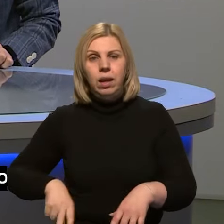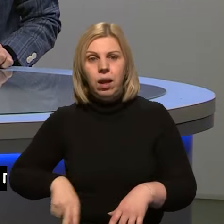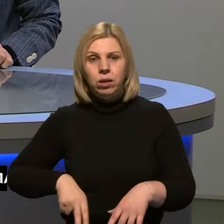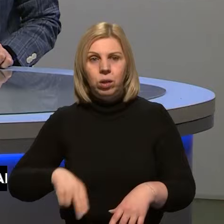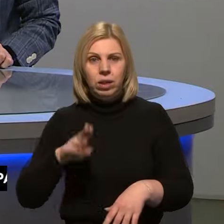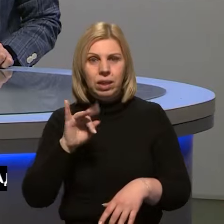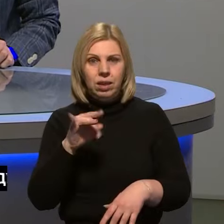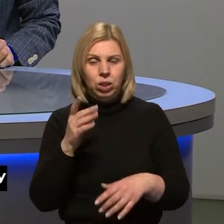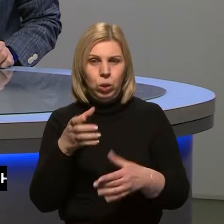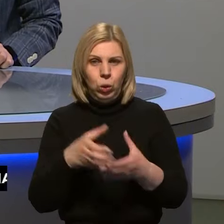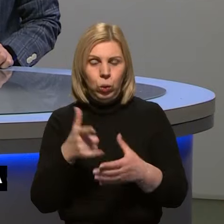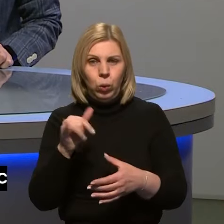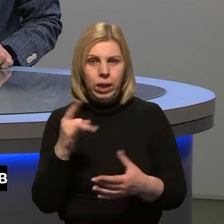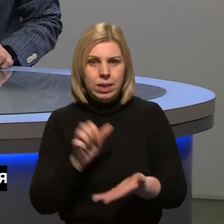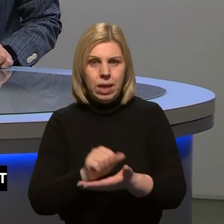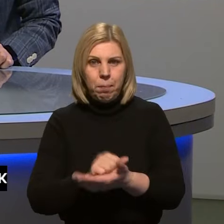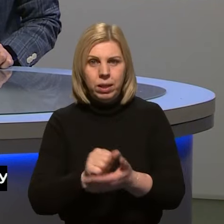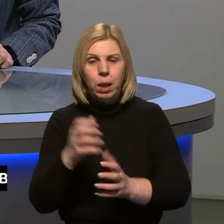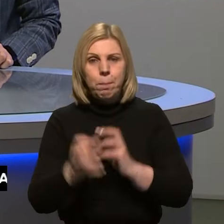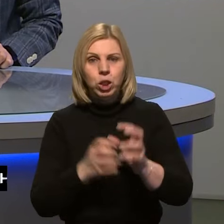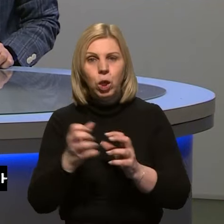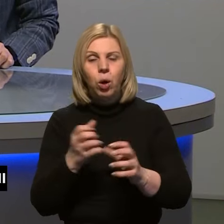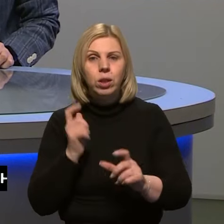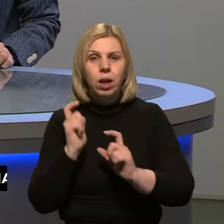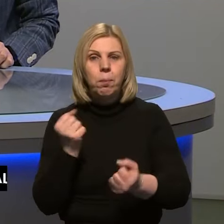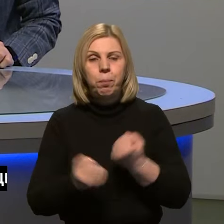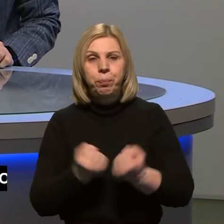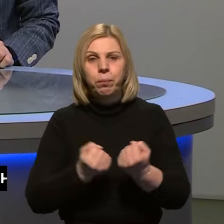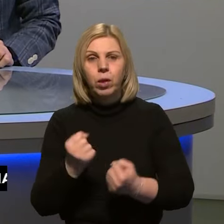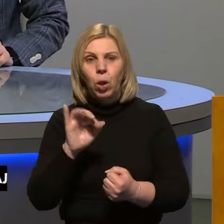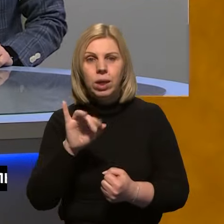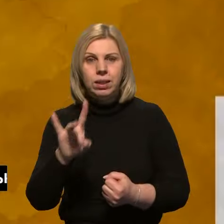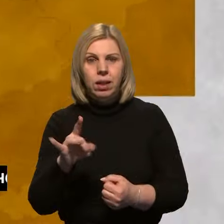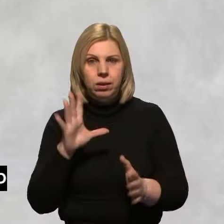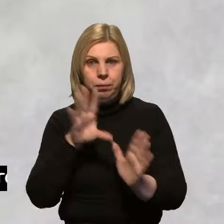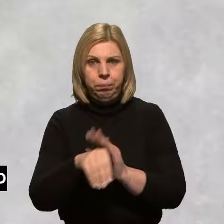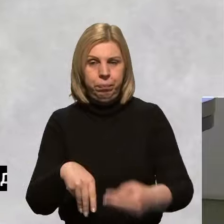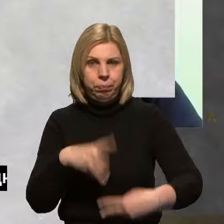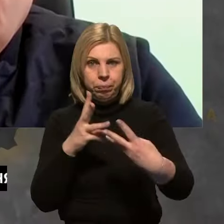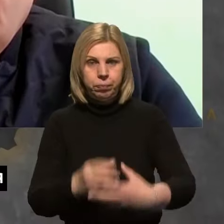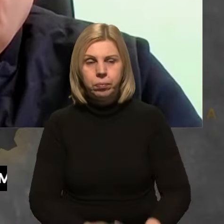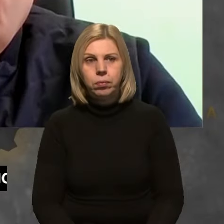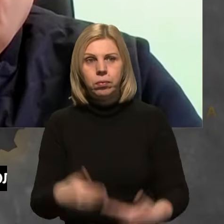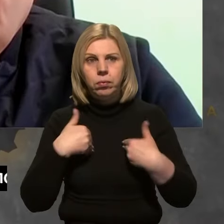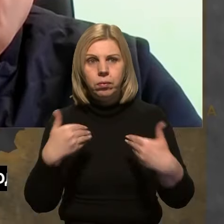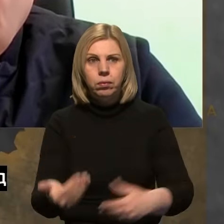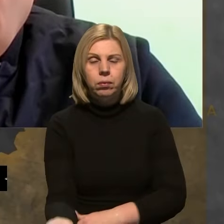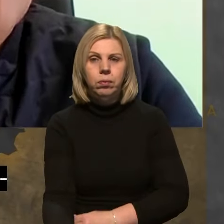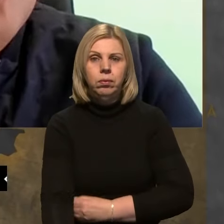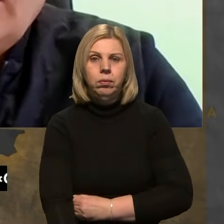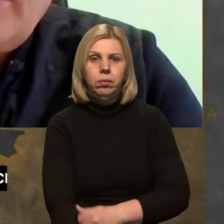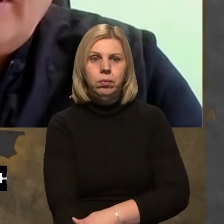«Транскомгруп», яка займається міжнародними автоперевезеннями. Олександр Гугуля долучається в нашу ефіру. Вітаю вас. Вітаємо.